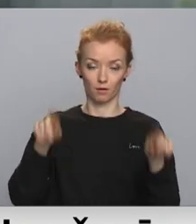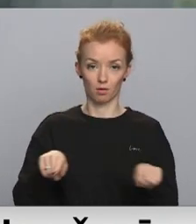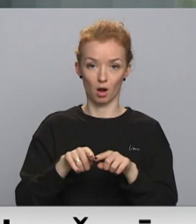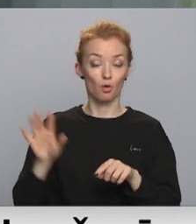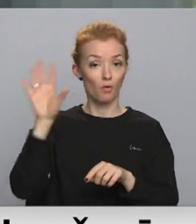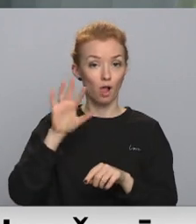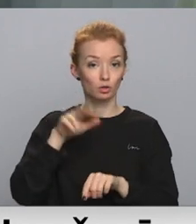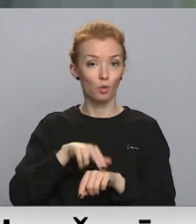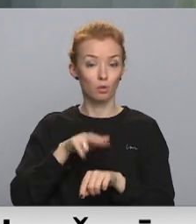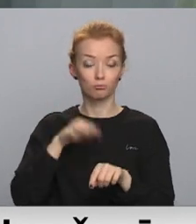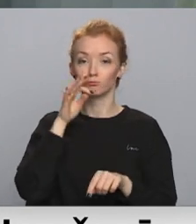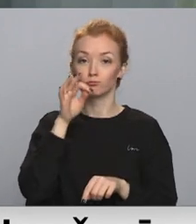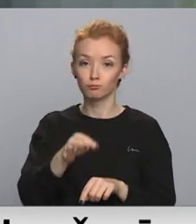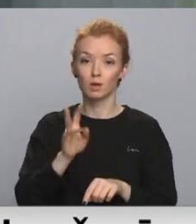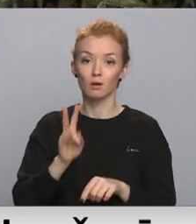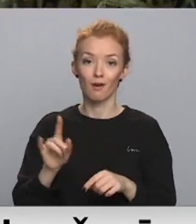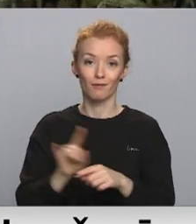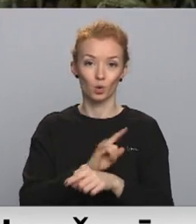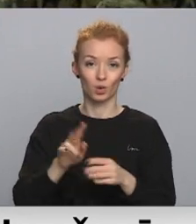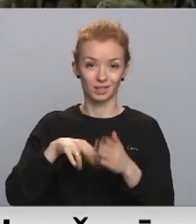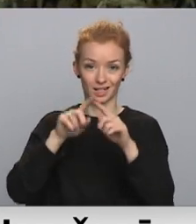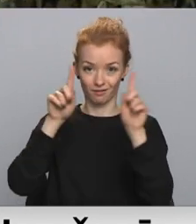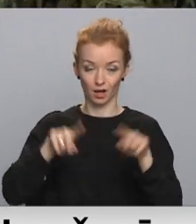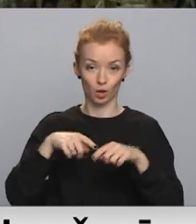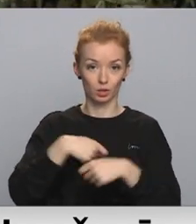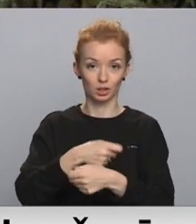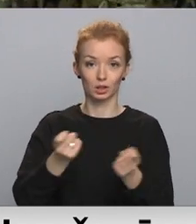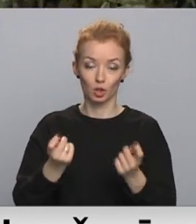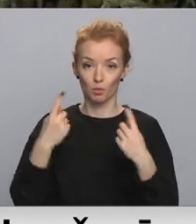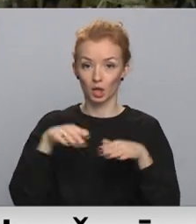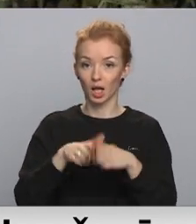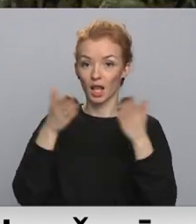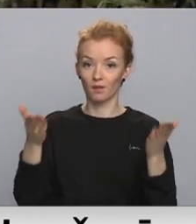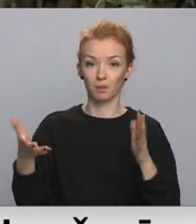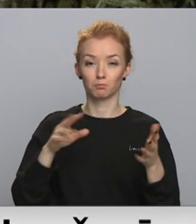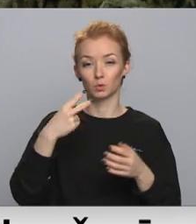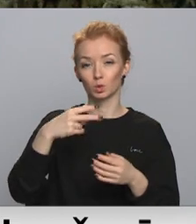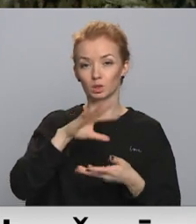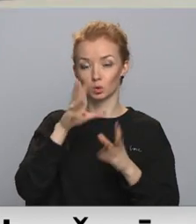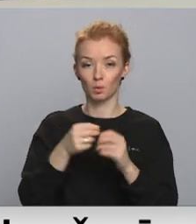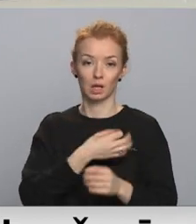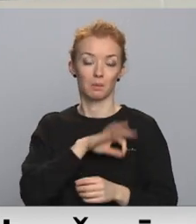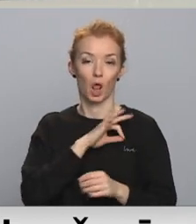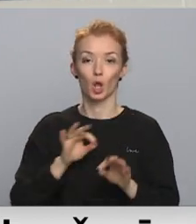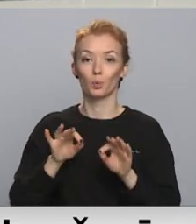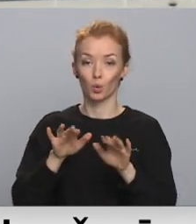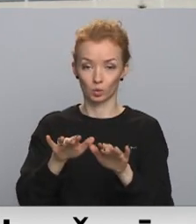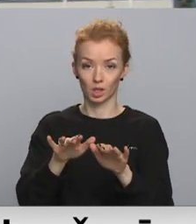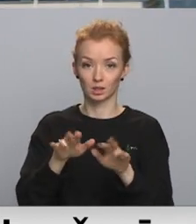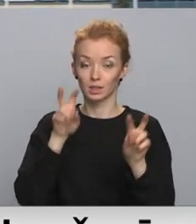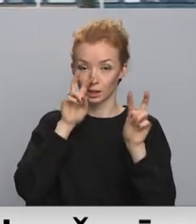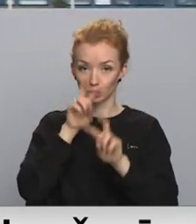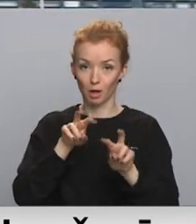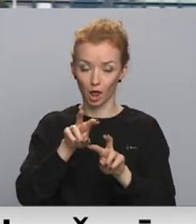policija atklāja, ka saistībā ar fiktīvu certifikātu izsniegšanu policijas liecvētībā ir ap 20 krimināla procesiem. Izmeklēšanas